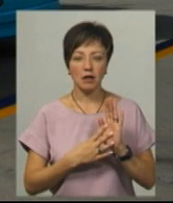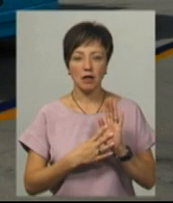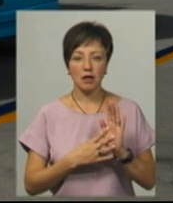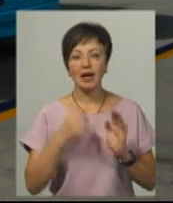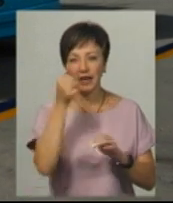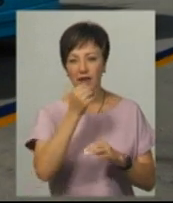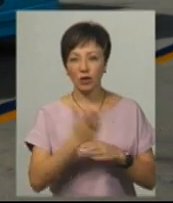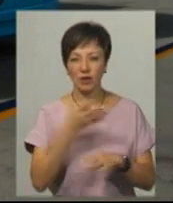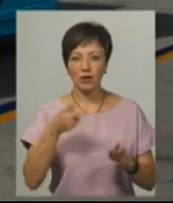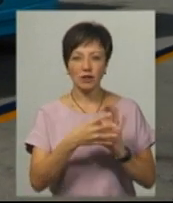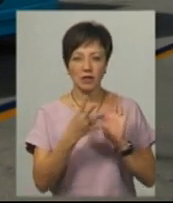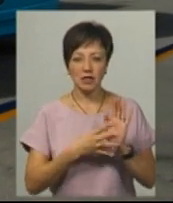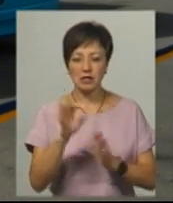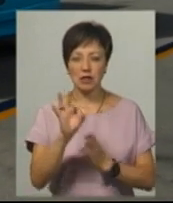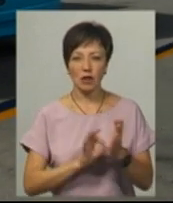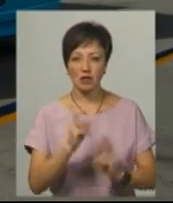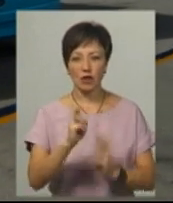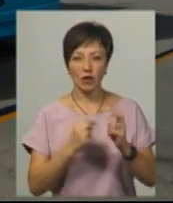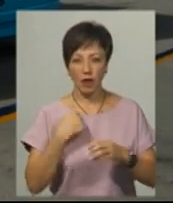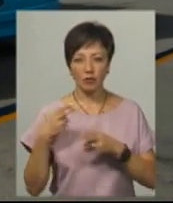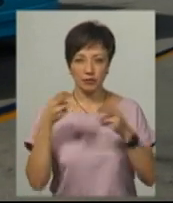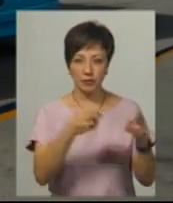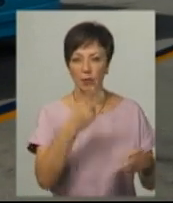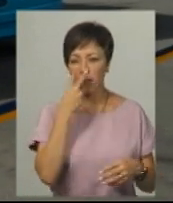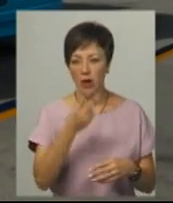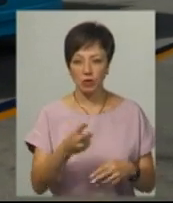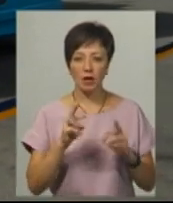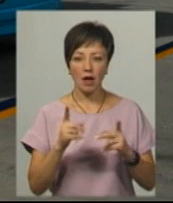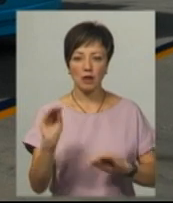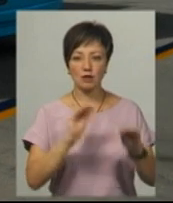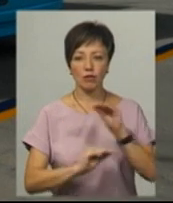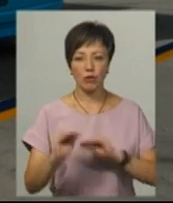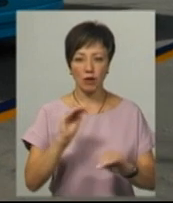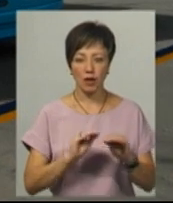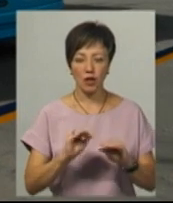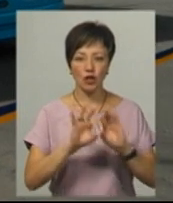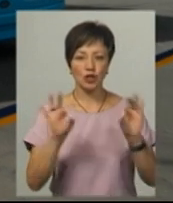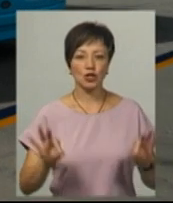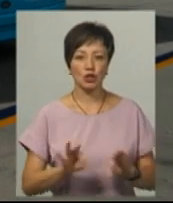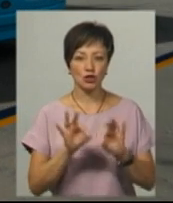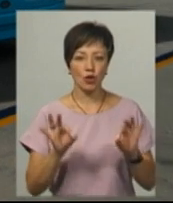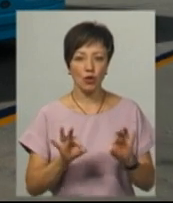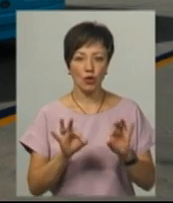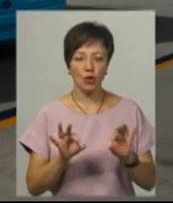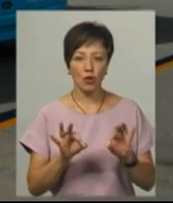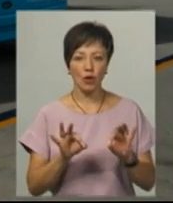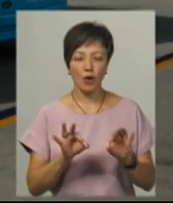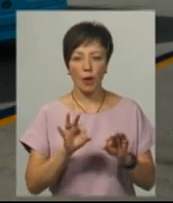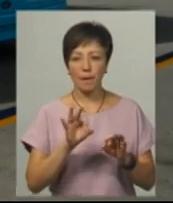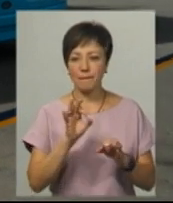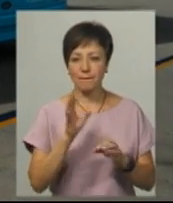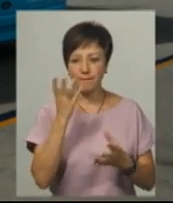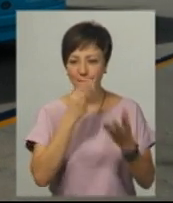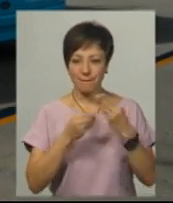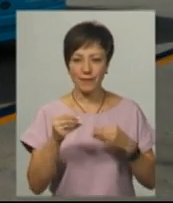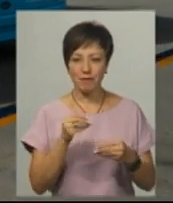конвейера приходили до нас. Я особисто був на заводі, бачив, як йдеться зборка, тобто нічого підміни ніякої не